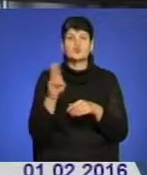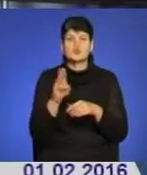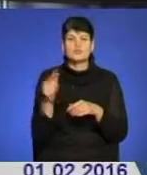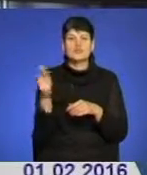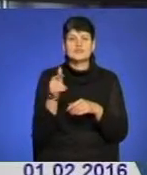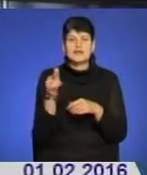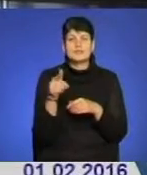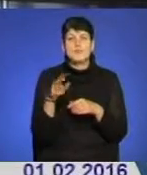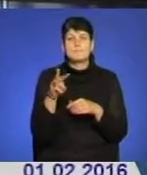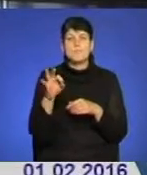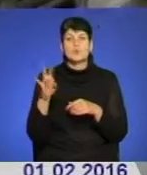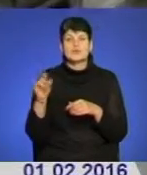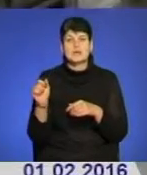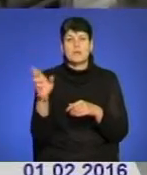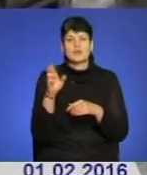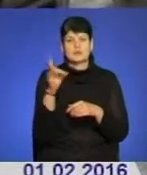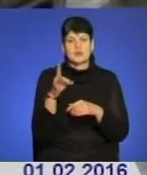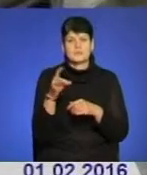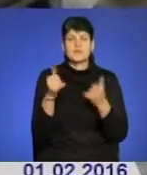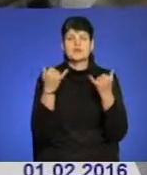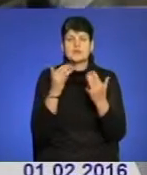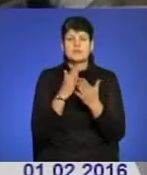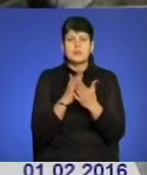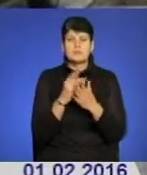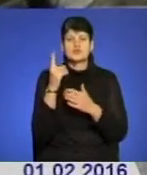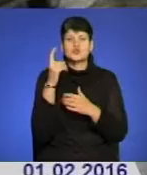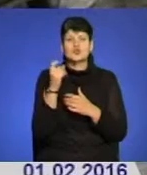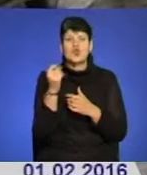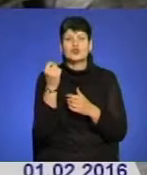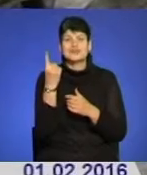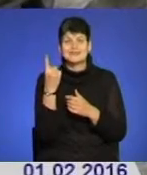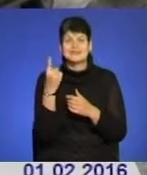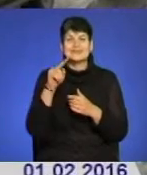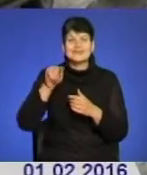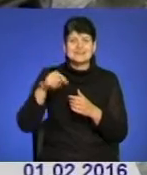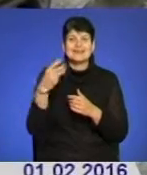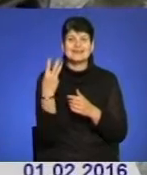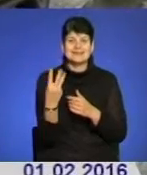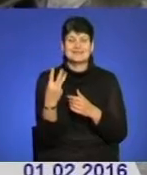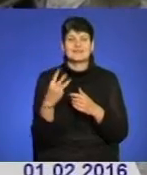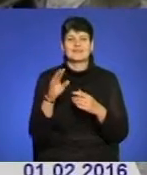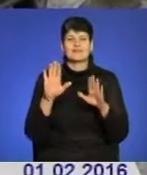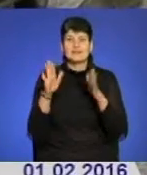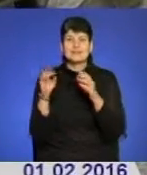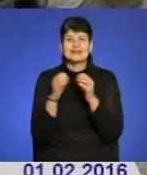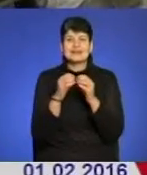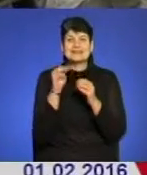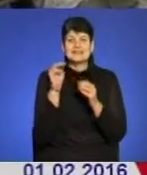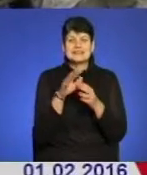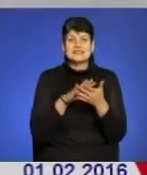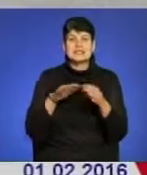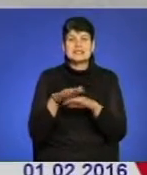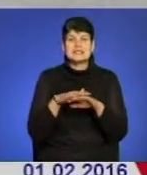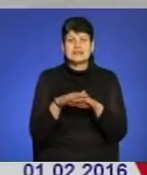Монастирійському і Бурщівському районах. На сьогодні маємо 111,3 випадки на 10 тисяч населення. При показнику і